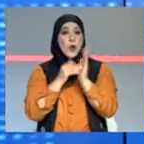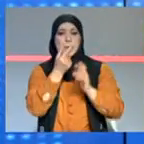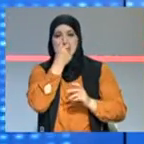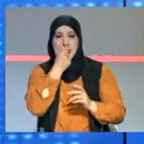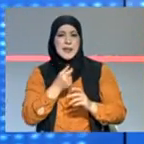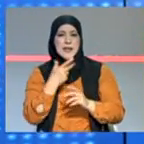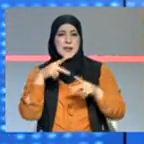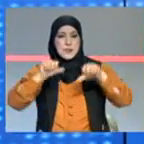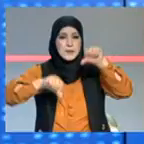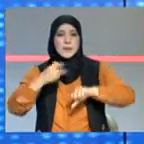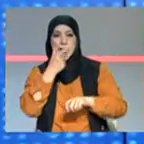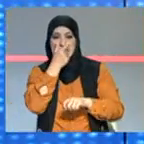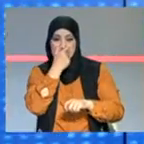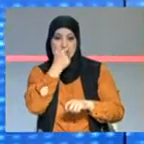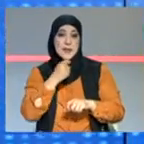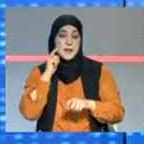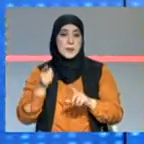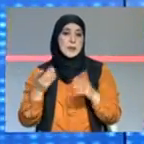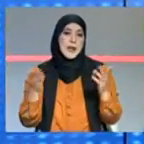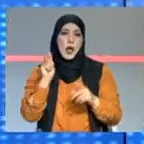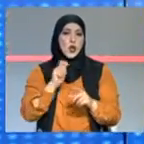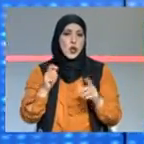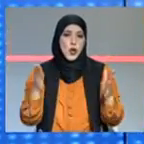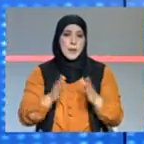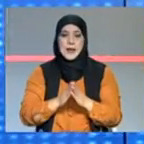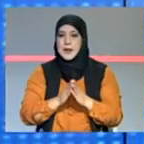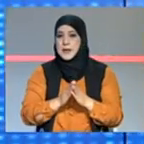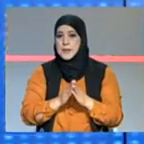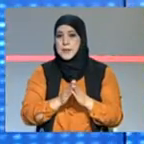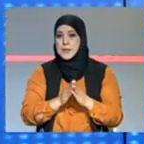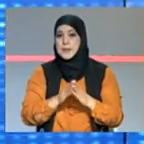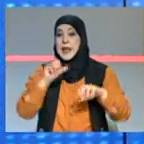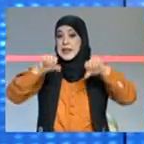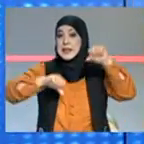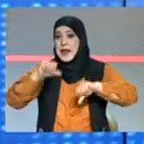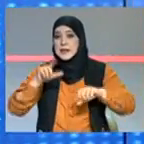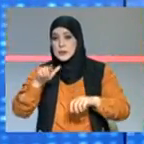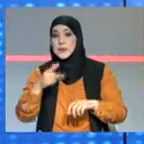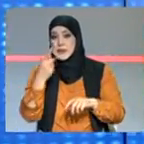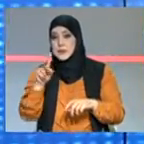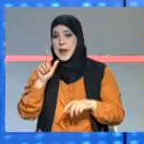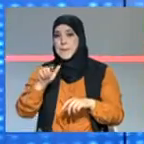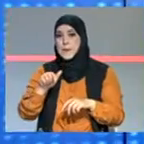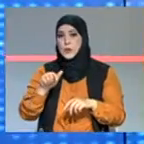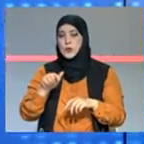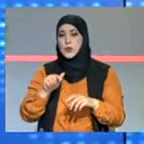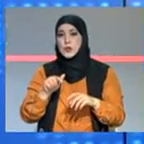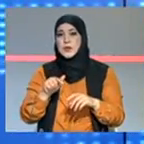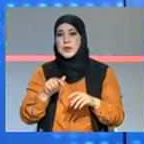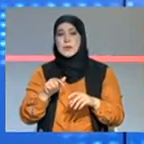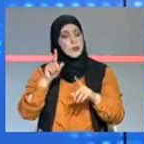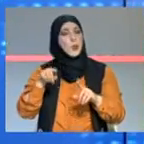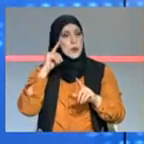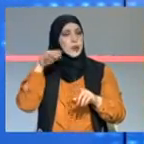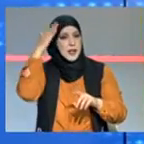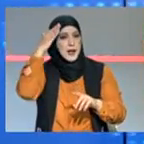الكشف متاعه يصير بالبيسيار اللي هو عادي معناها البيسيار كي تبدأ موجودة هذه السلالة هذي وإلا الماء قبله بشيكون إيجابي